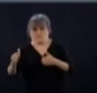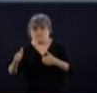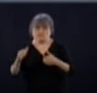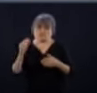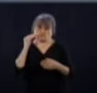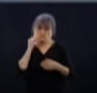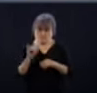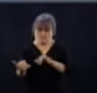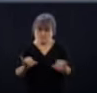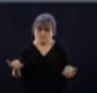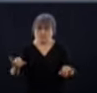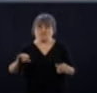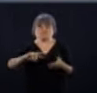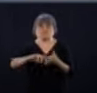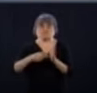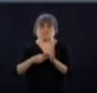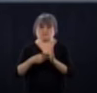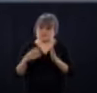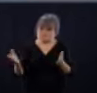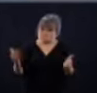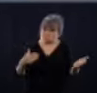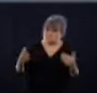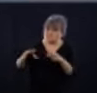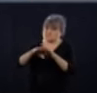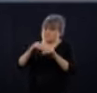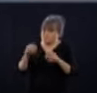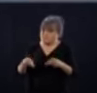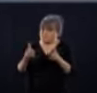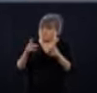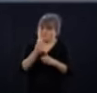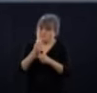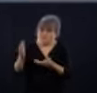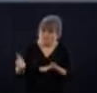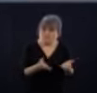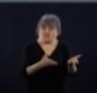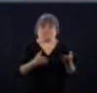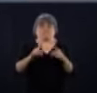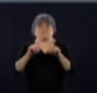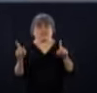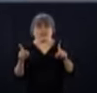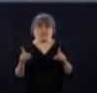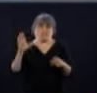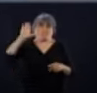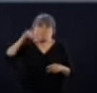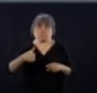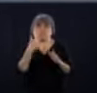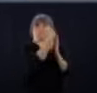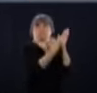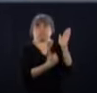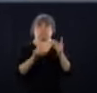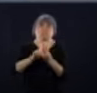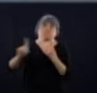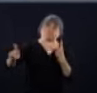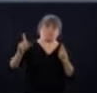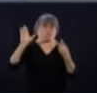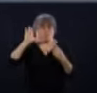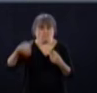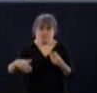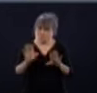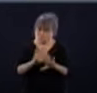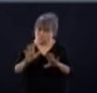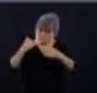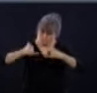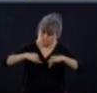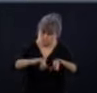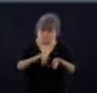annonce en termes de réouverture graduelle de certains secteurs d'activité de notre société, on continue de se conformer aux consignes de